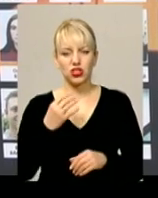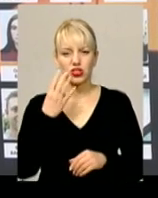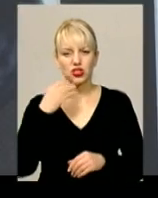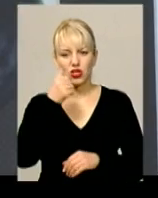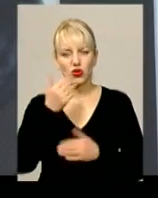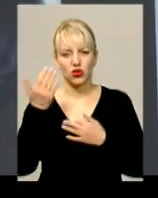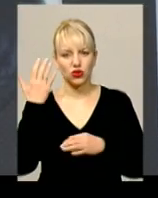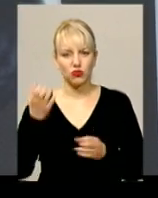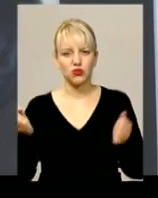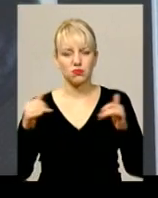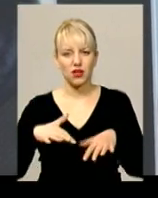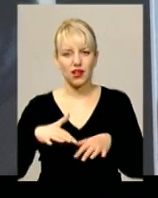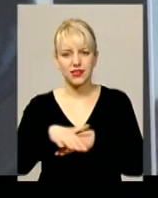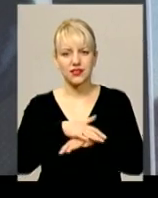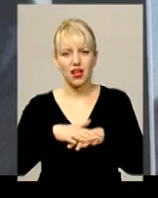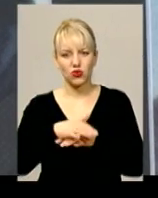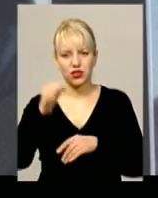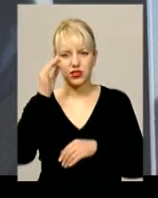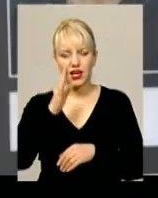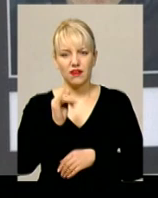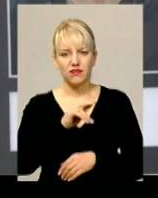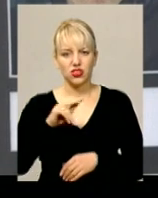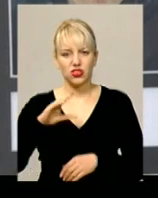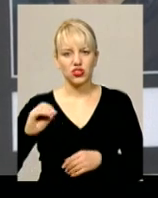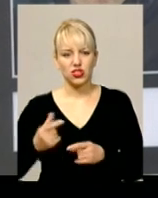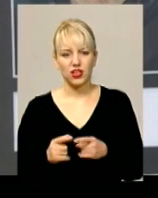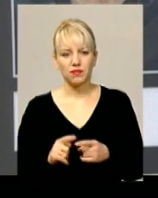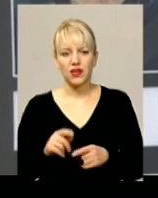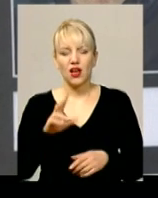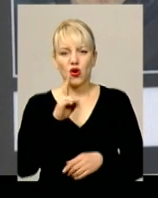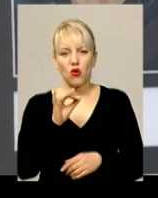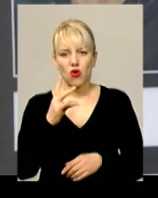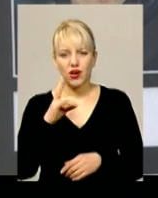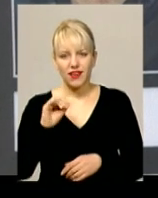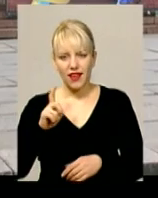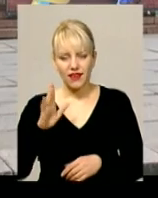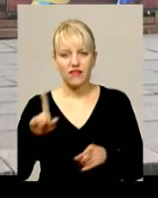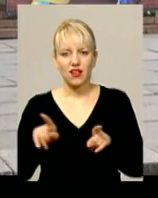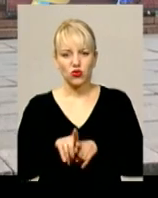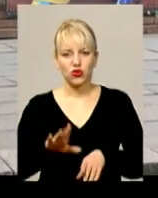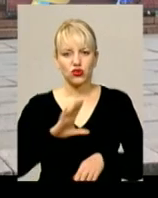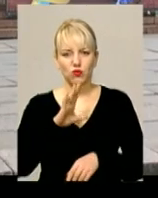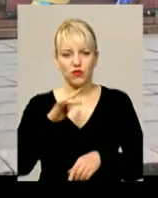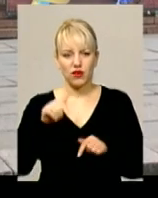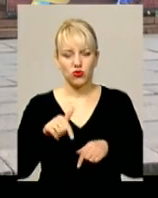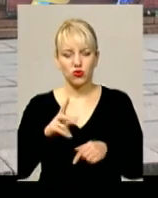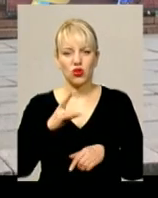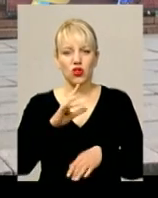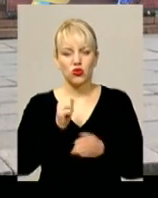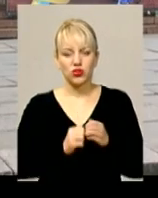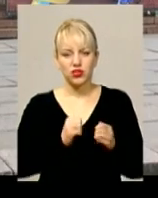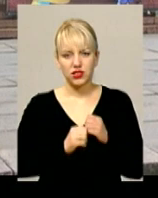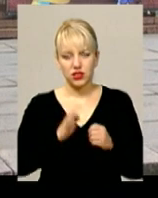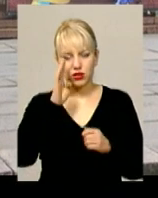народне вічі. Анатолій Корнієв чиє фото серед інших героїв Небесної Сотні також тут бував, каже його вдова Людмила Михайлівна. Та частіше її